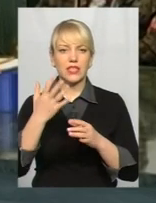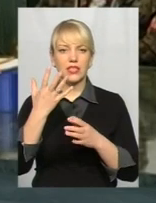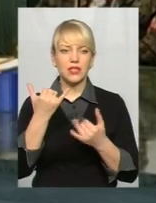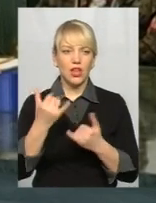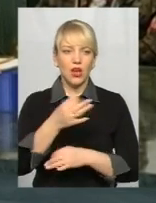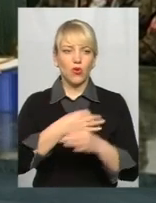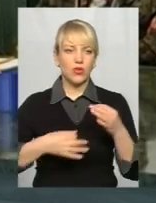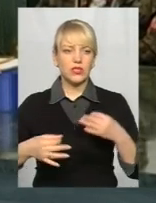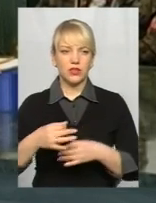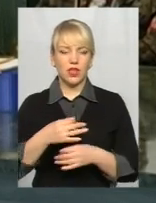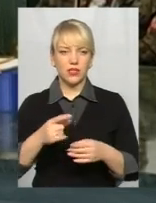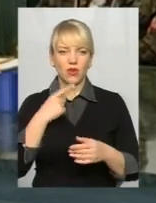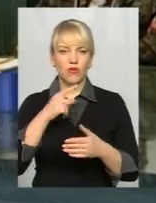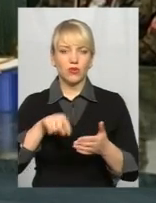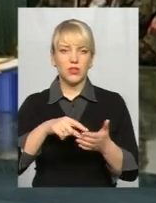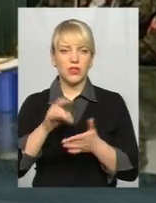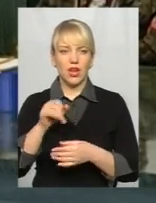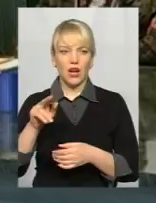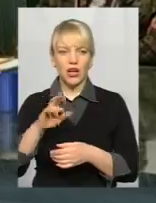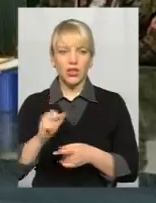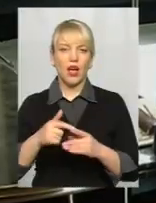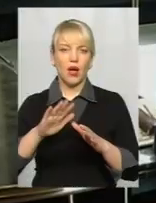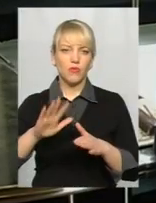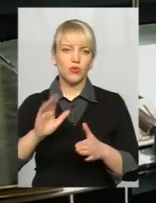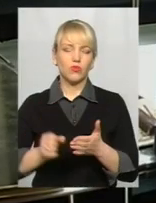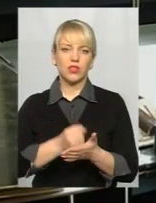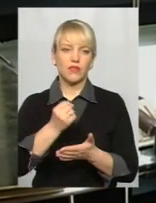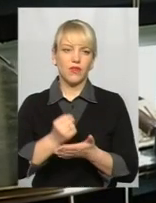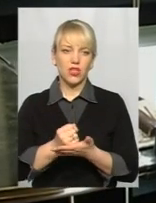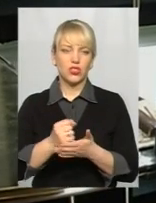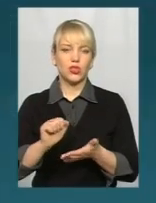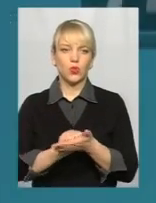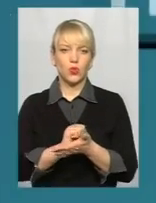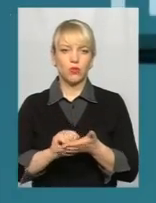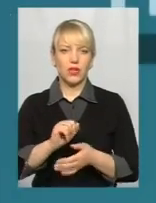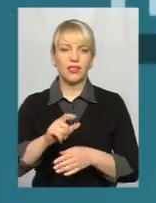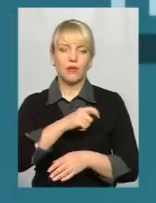зазначають у міській раді. Після чого документ має бути затверджений депутатами міськради.